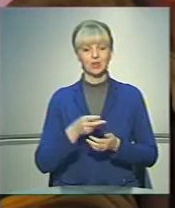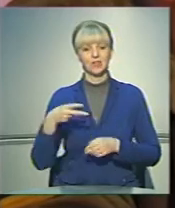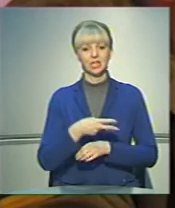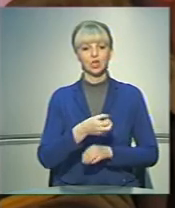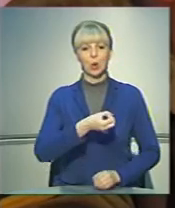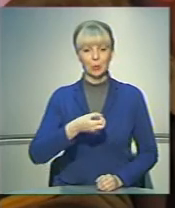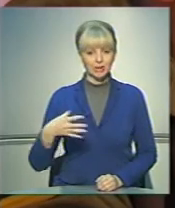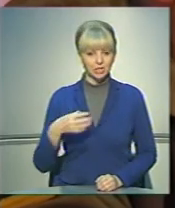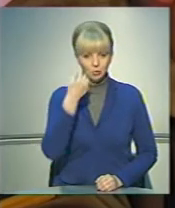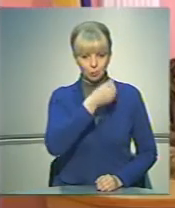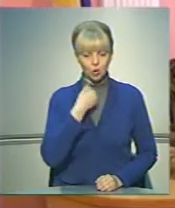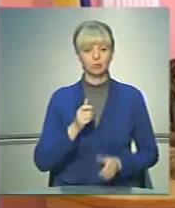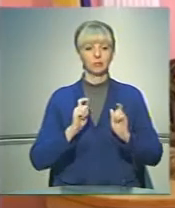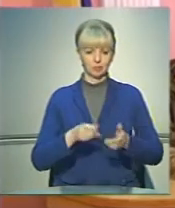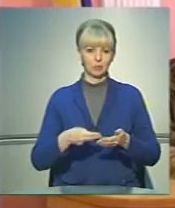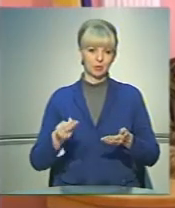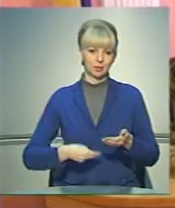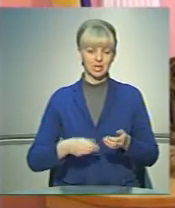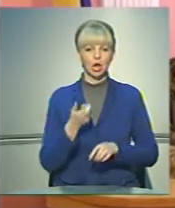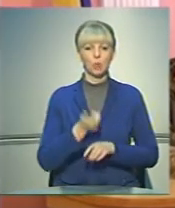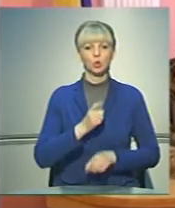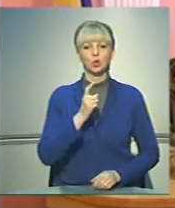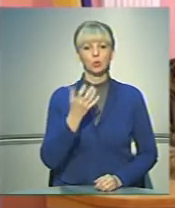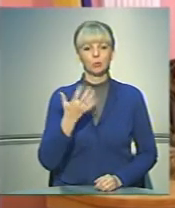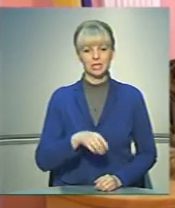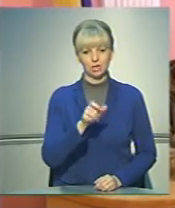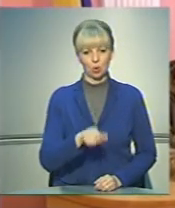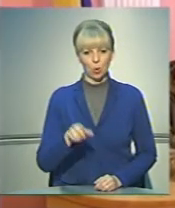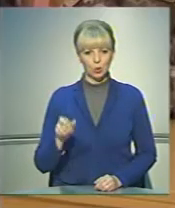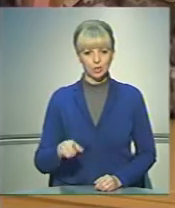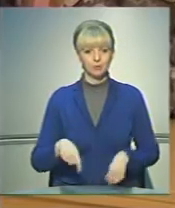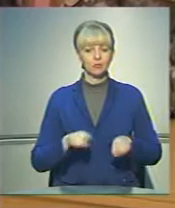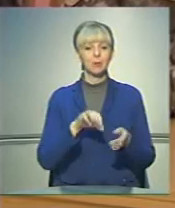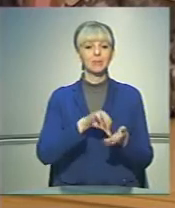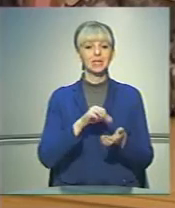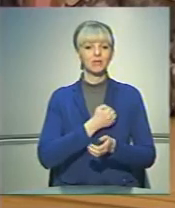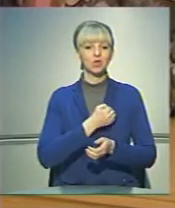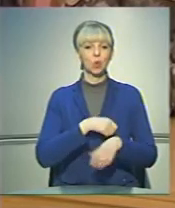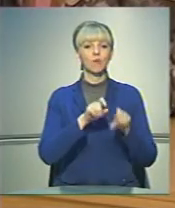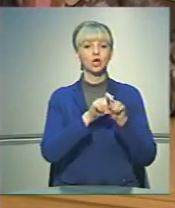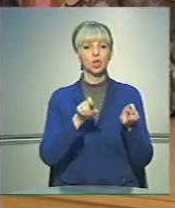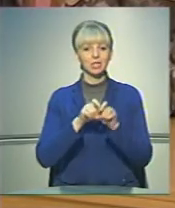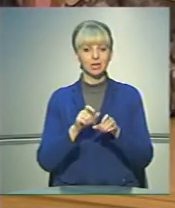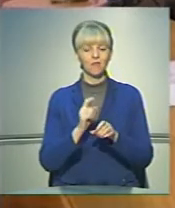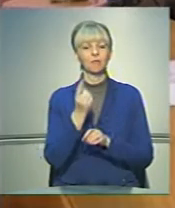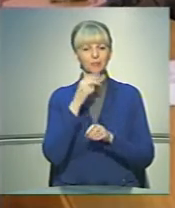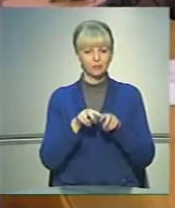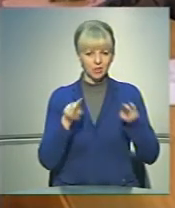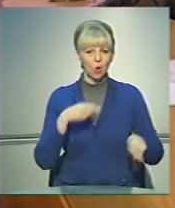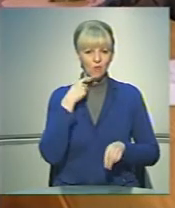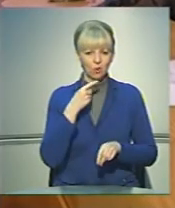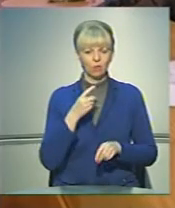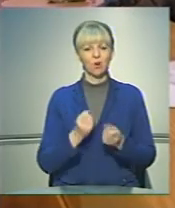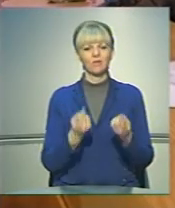2015-му зголосилися підписати понад 150 осіб. Проте, представники військових частин в один голос говорять